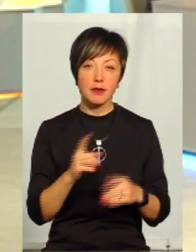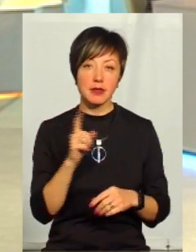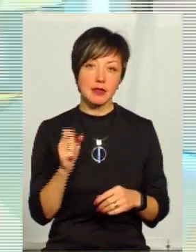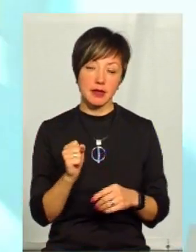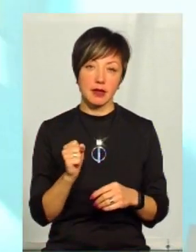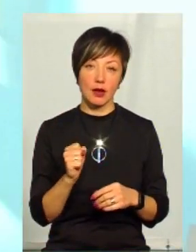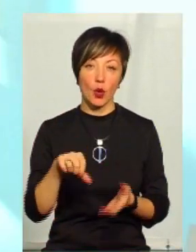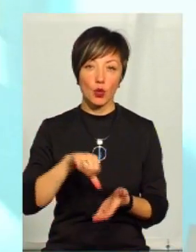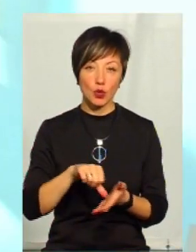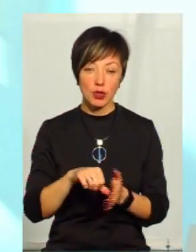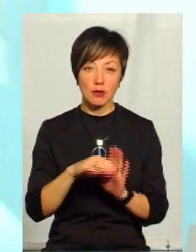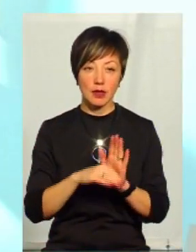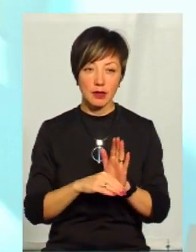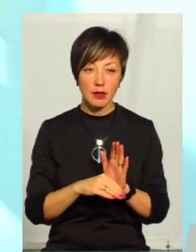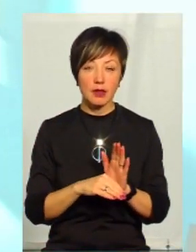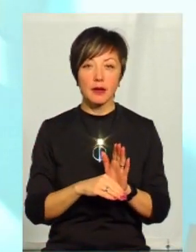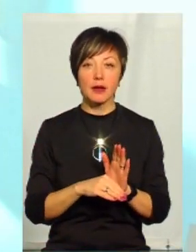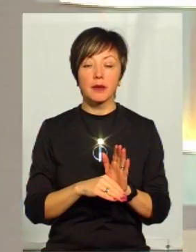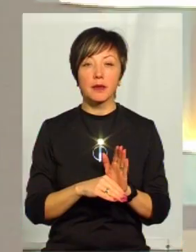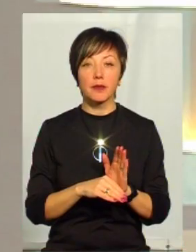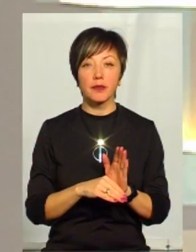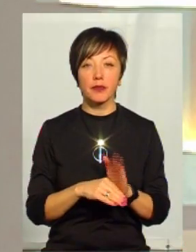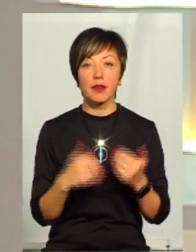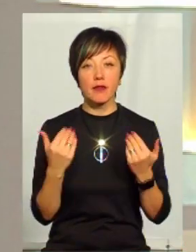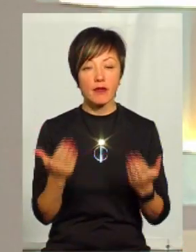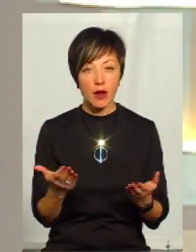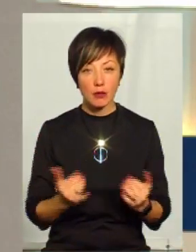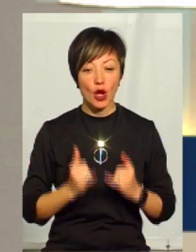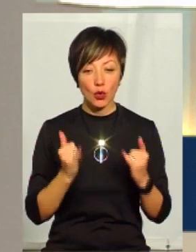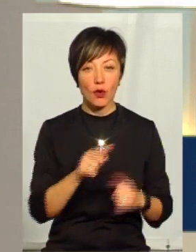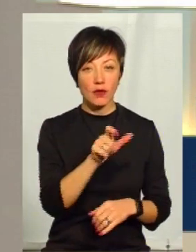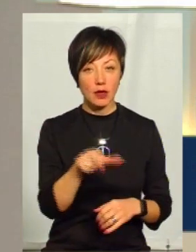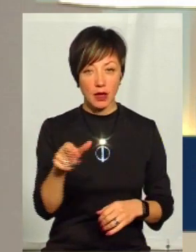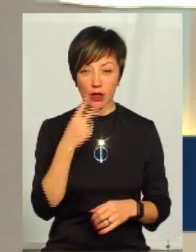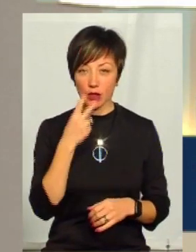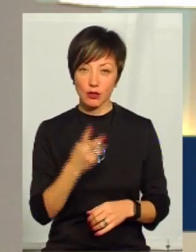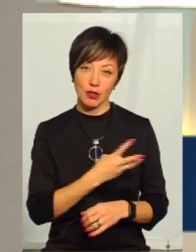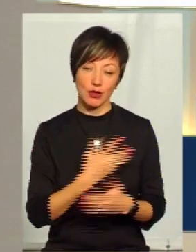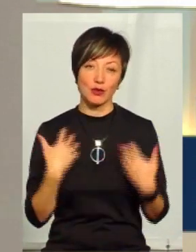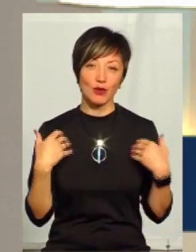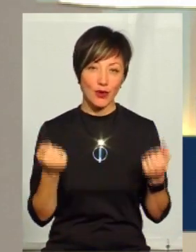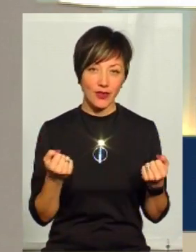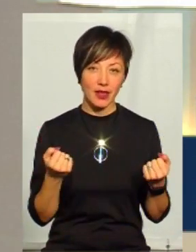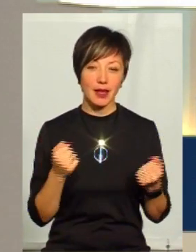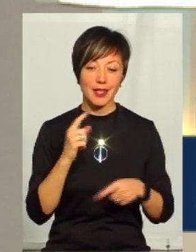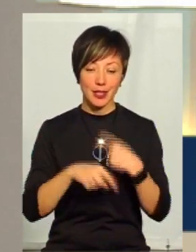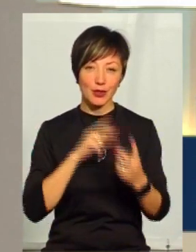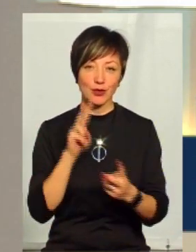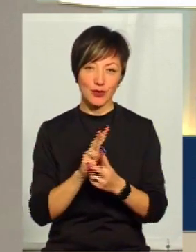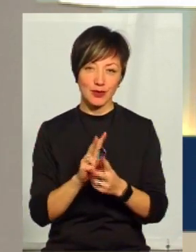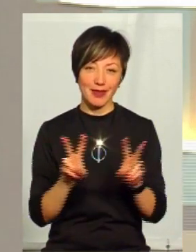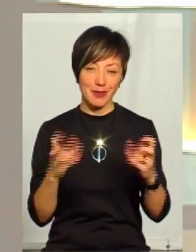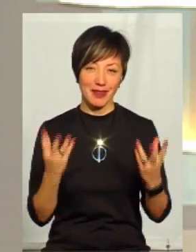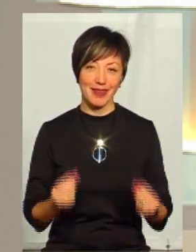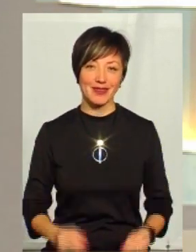дуже за участь. Дякую вам. Вам, шановні глядачі, бажаю здоров'я і до зустрічі